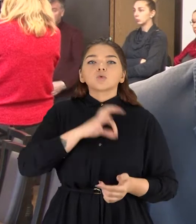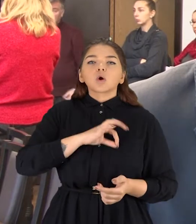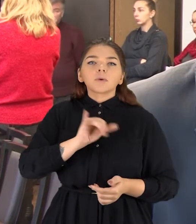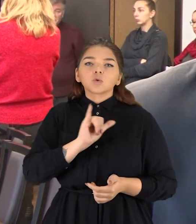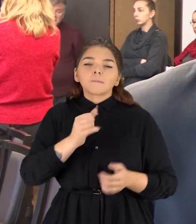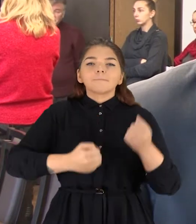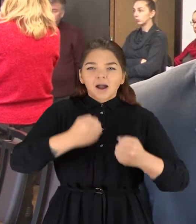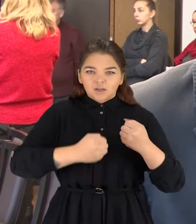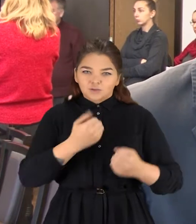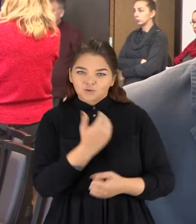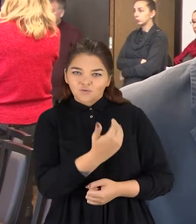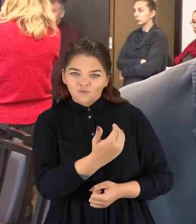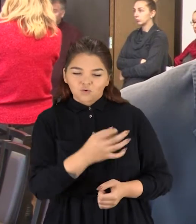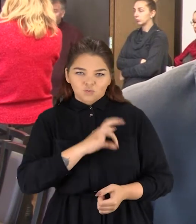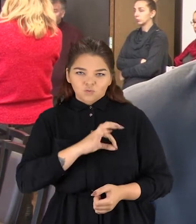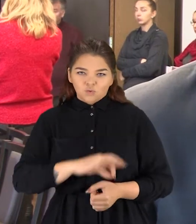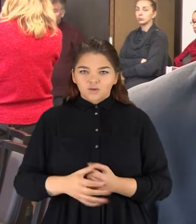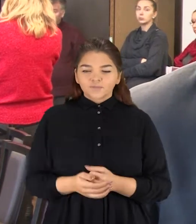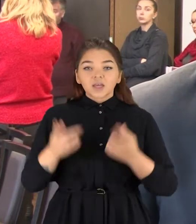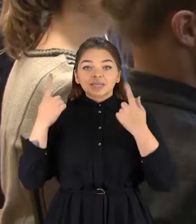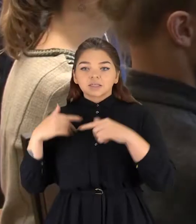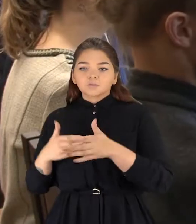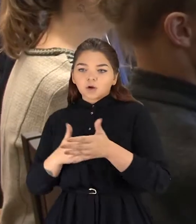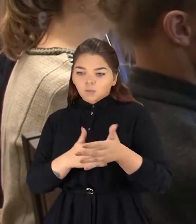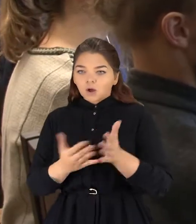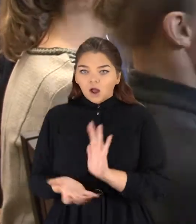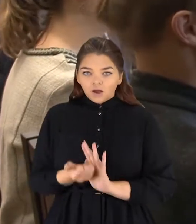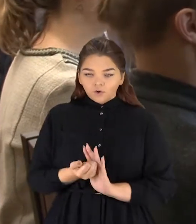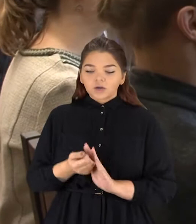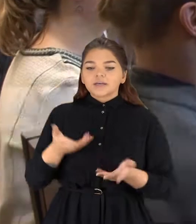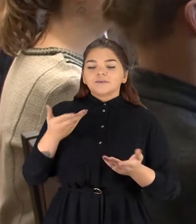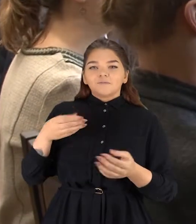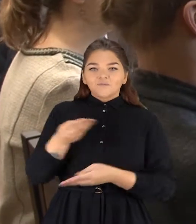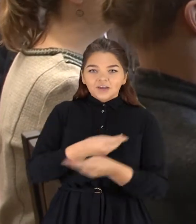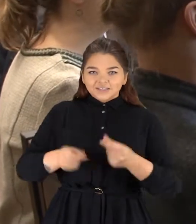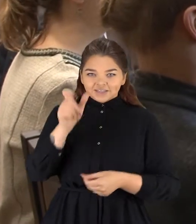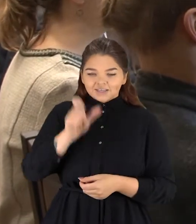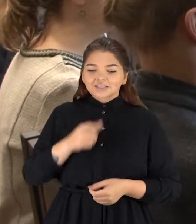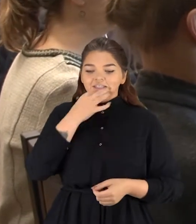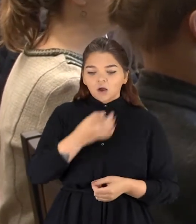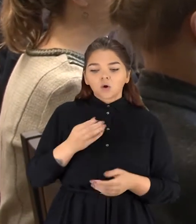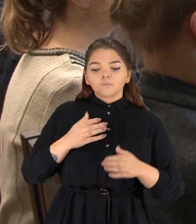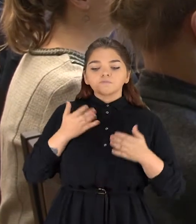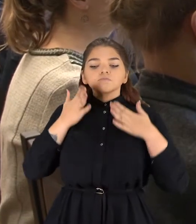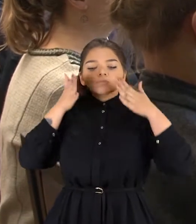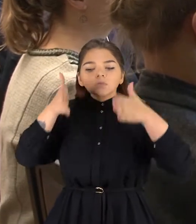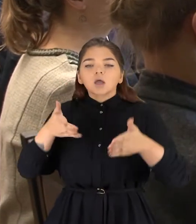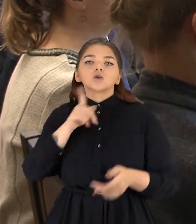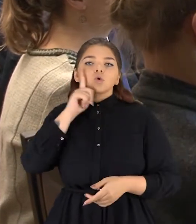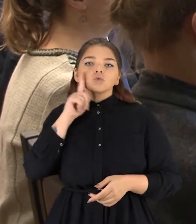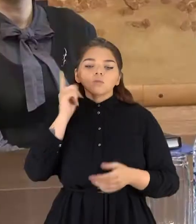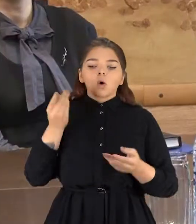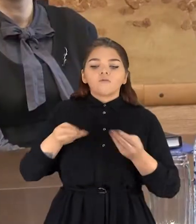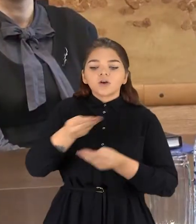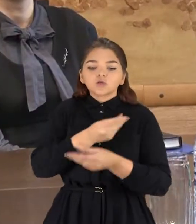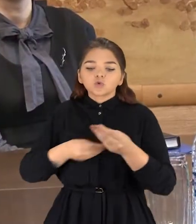naudomas dažniausiai automobilių pramonėje. Kitas paramos laukęs jaunasis verslininkas įsipareigo investuoti jaunimo verslum ir